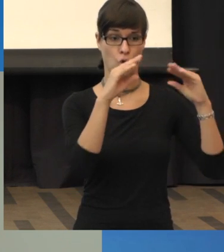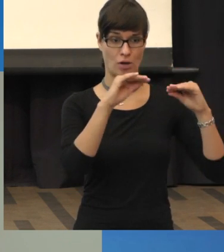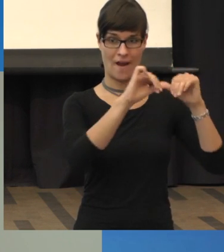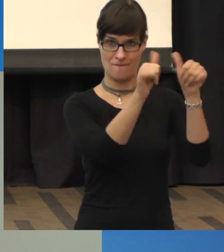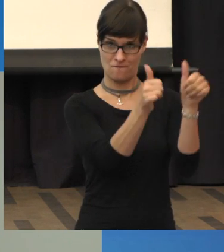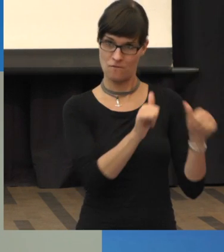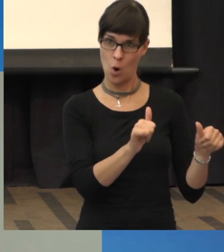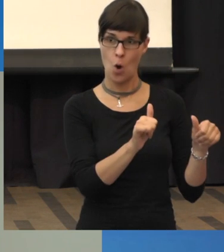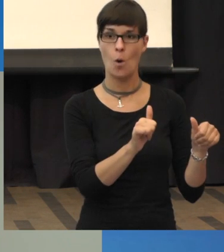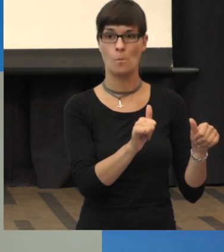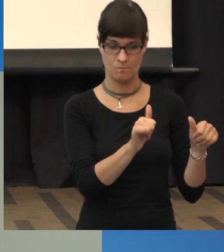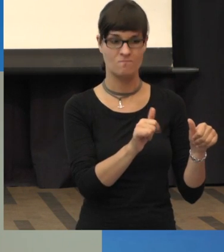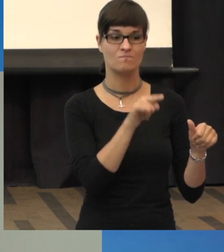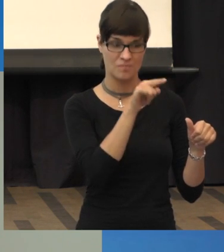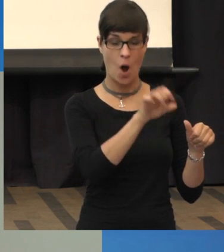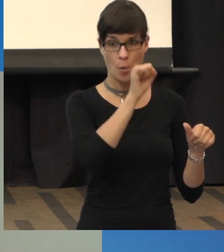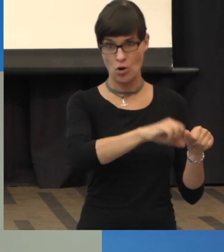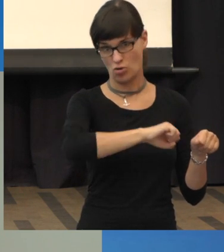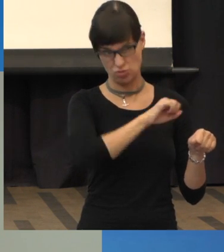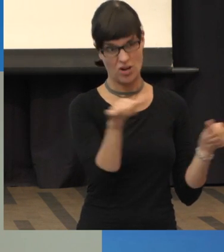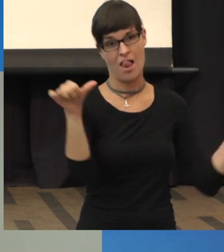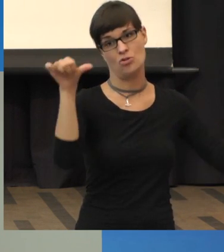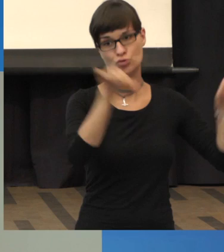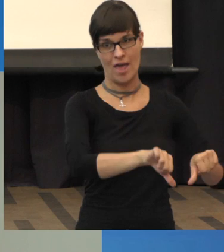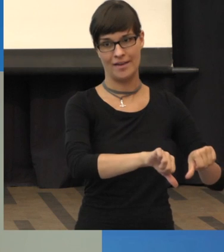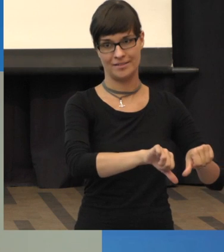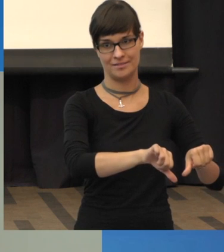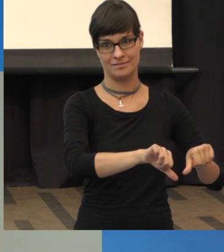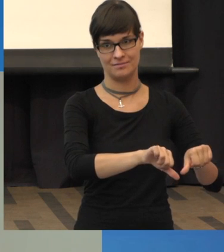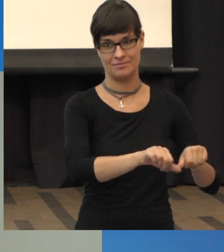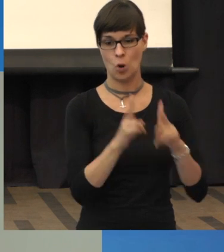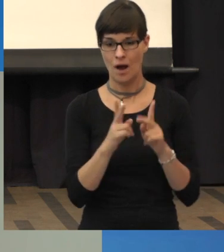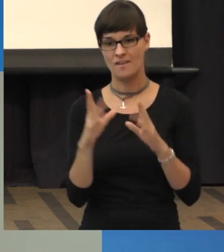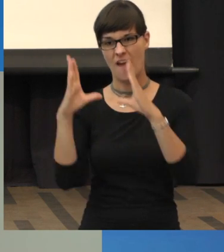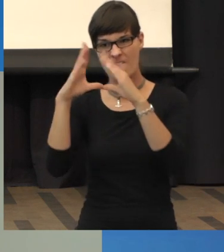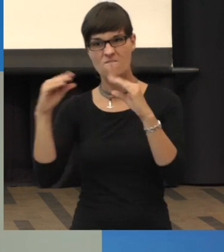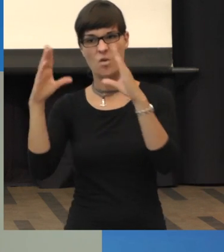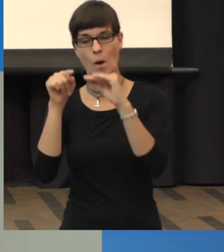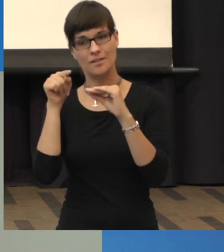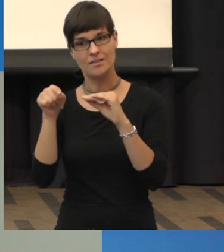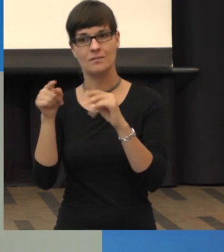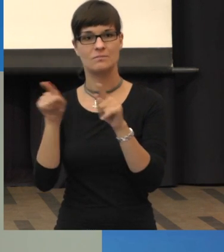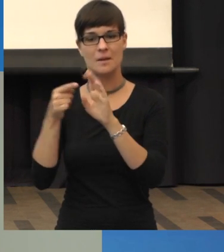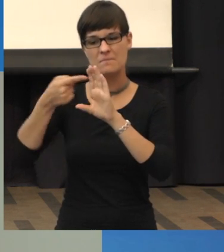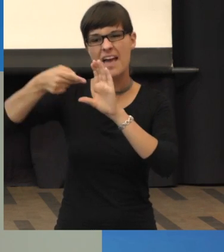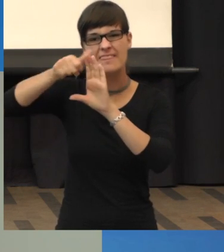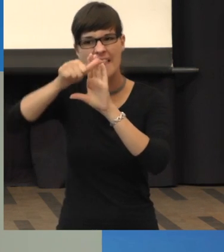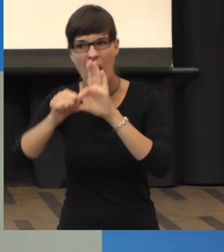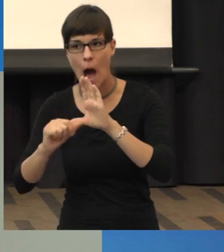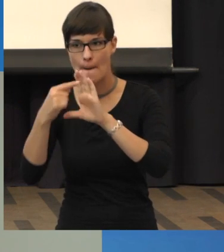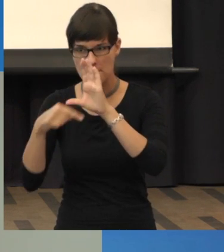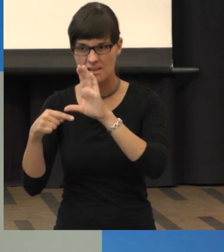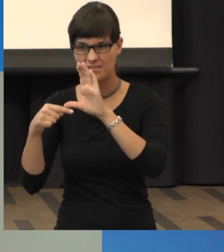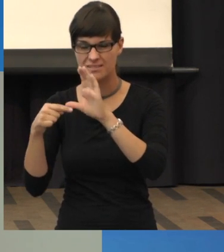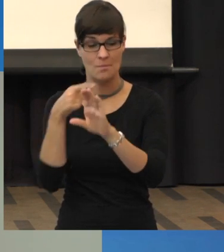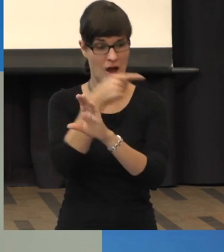kann sich so schlecht entwickeln, dass sie nachher wie die feuchte vernarbte endet. Sie sieht nur